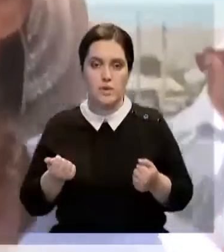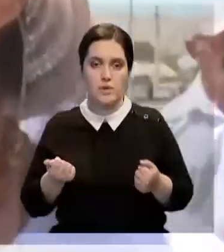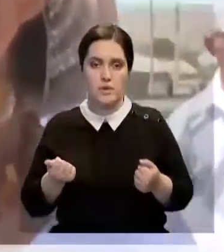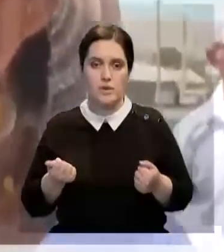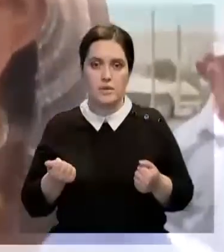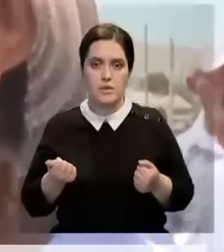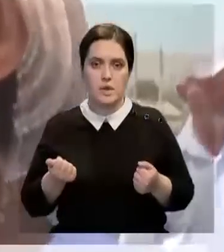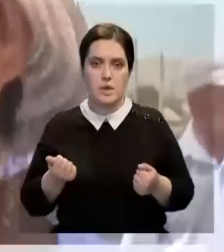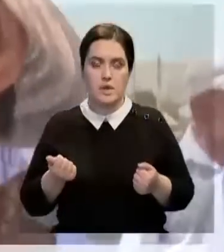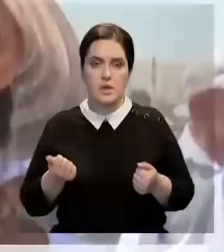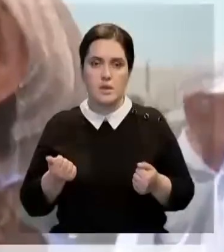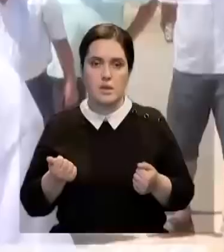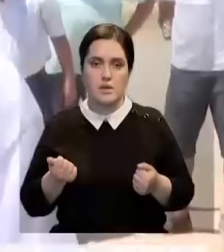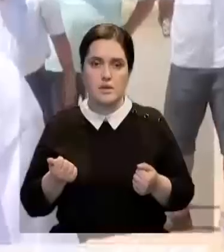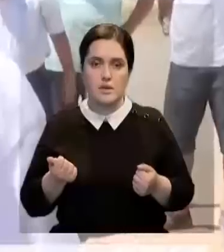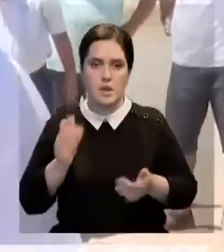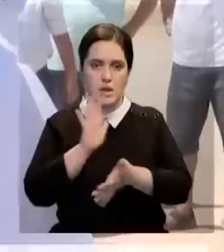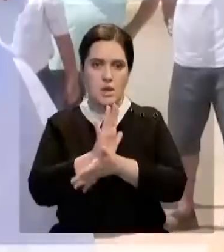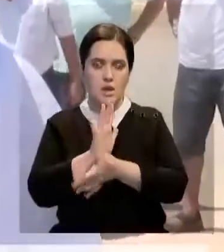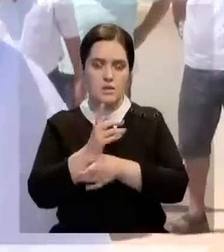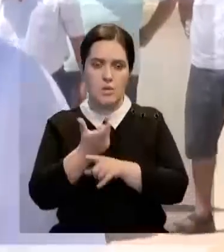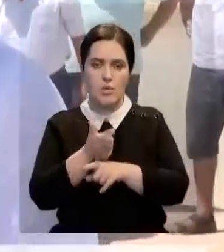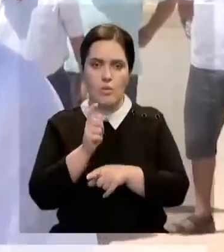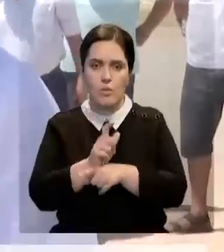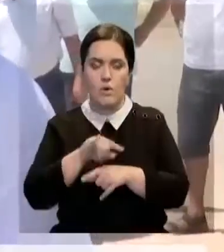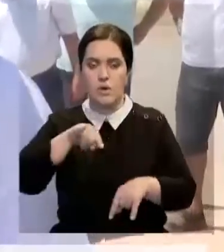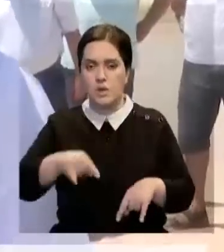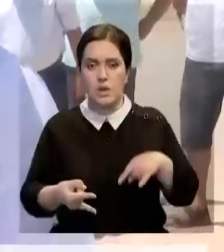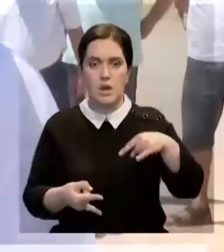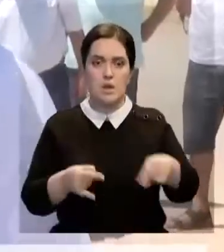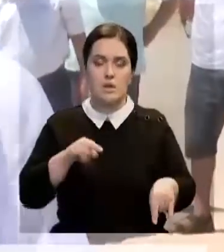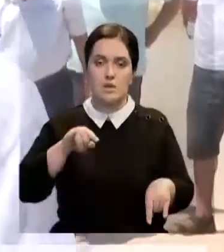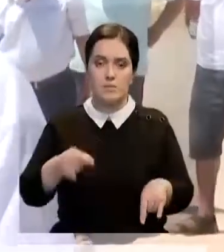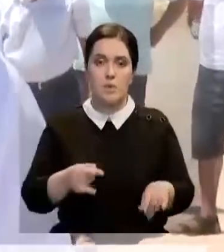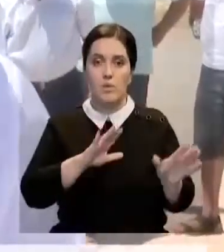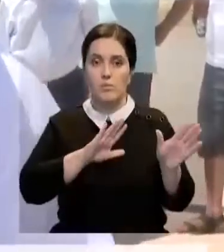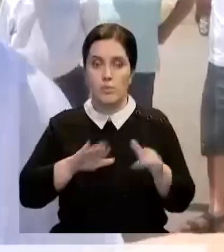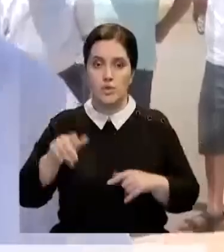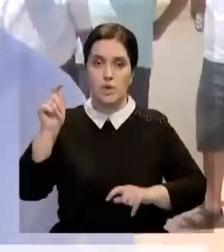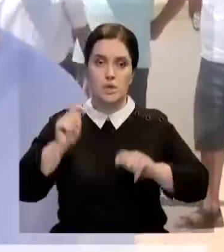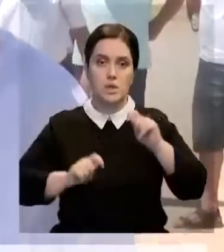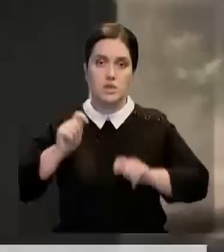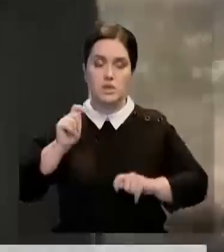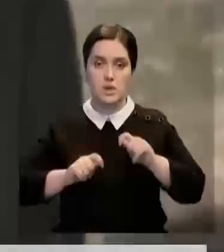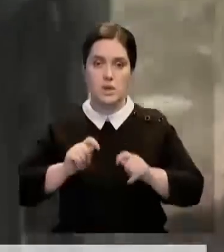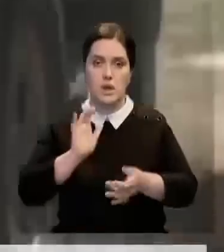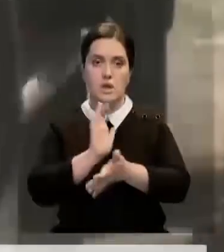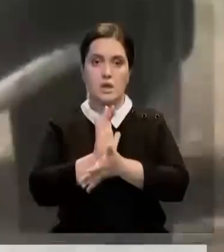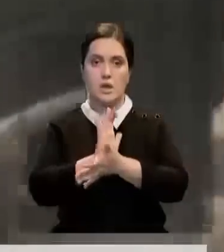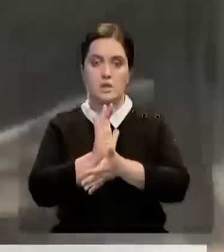сколько хочешь, купайся. Вон одни ямы. Там после дождей по колено грязи.